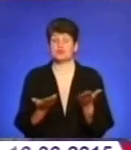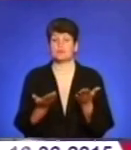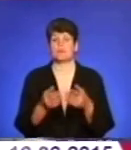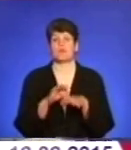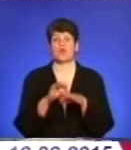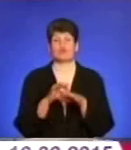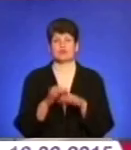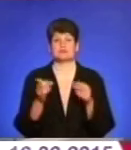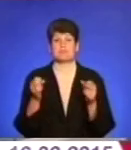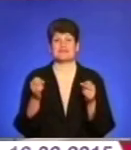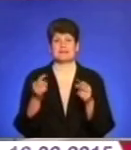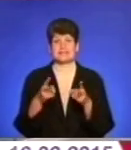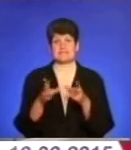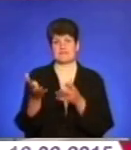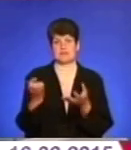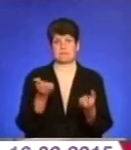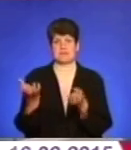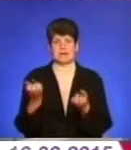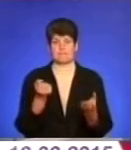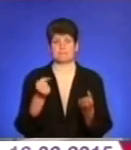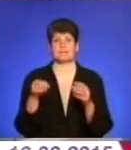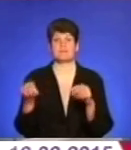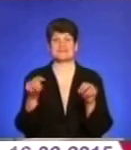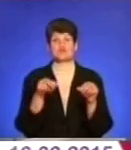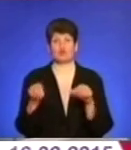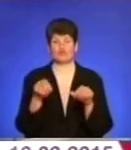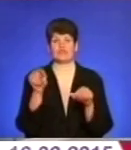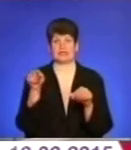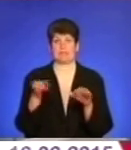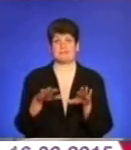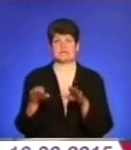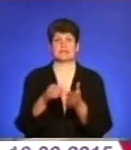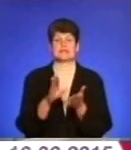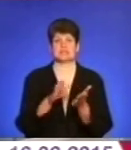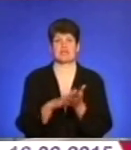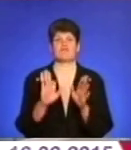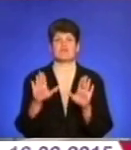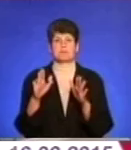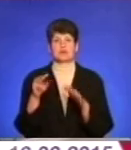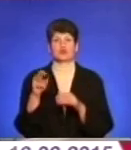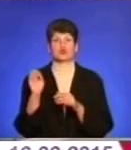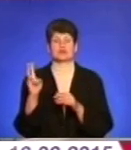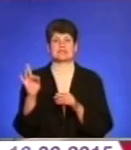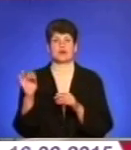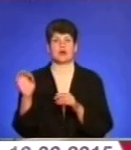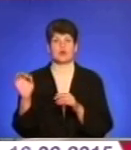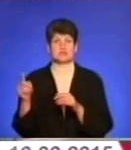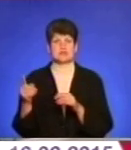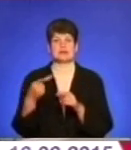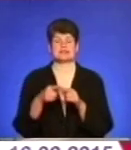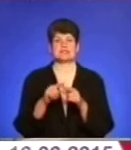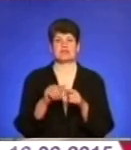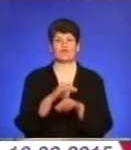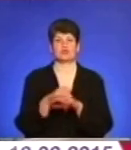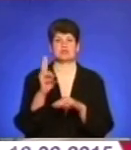Проводилося спеціалістами відбір піску в тих місцях, де якраз реєструвалися випадки токсокарозу. Це вулиця